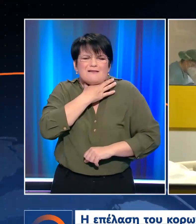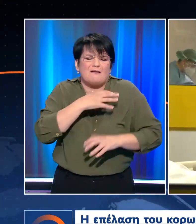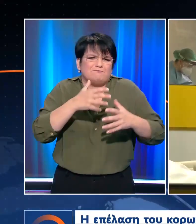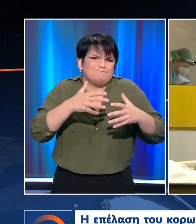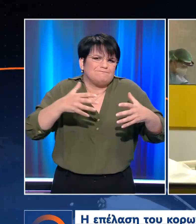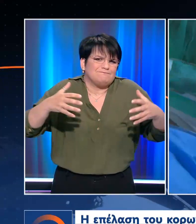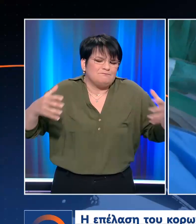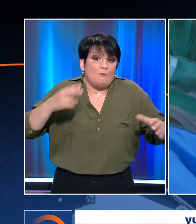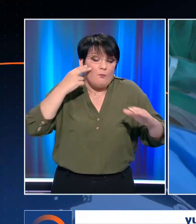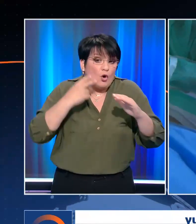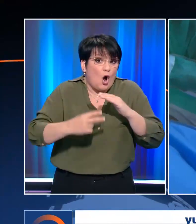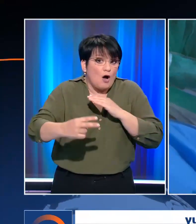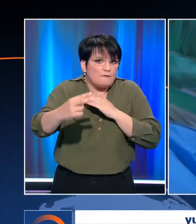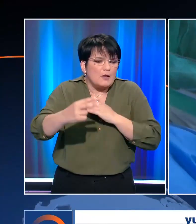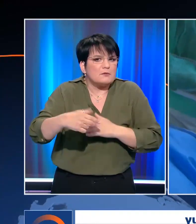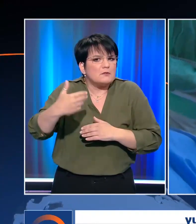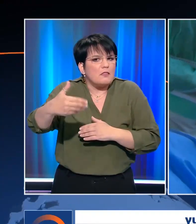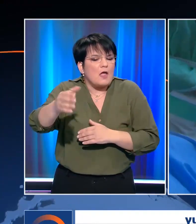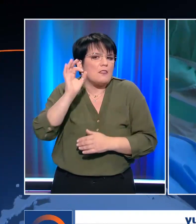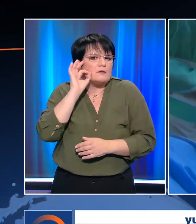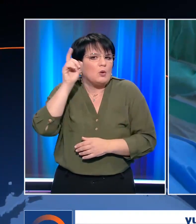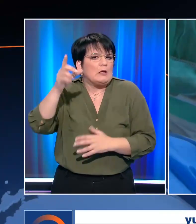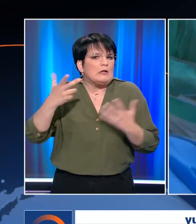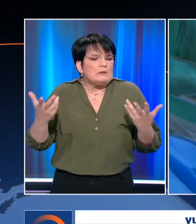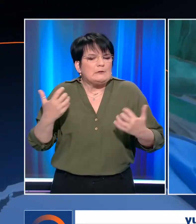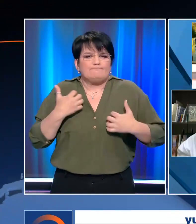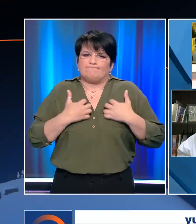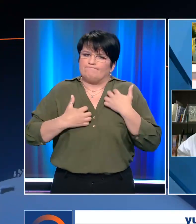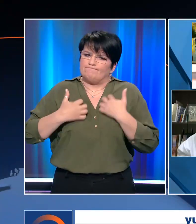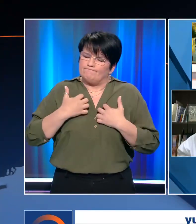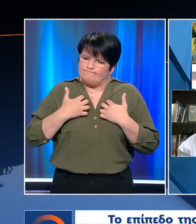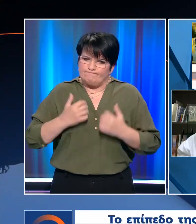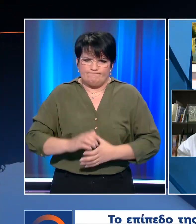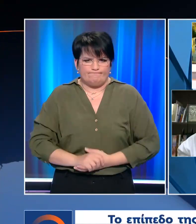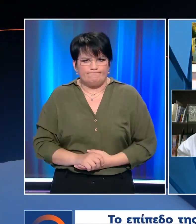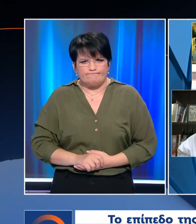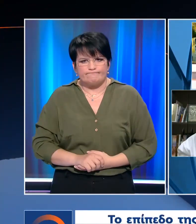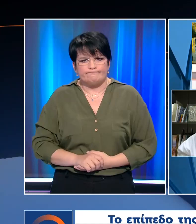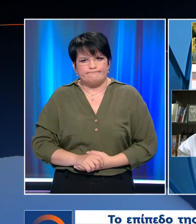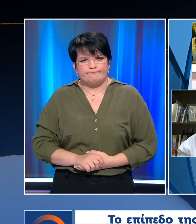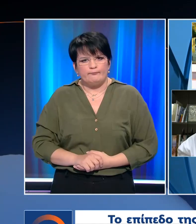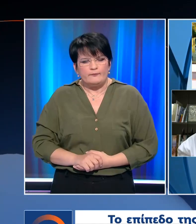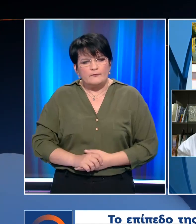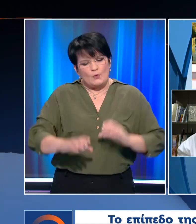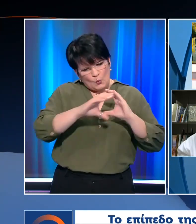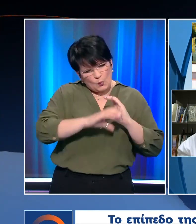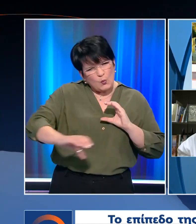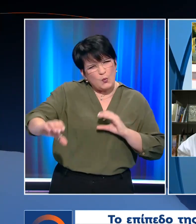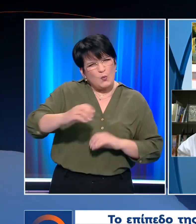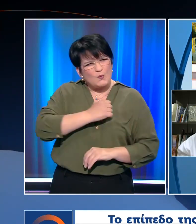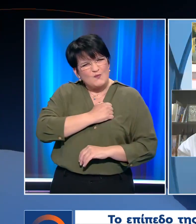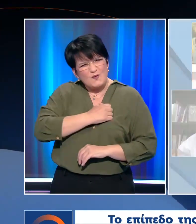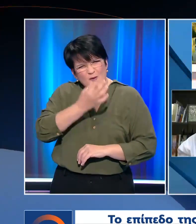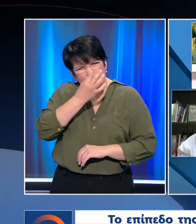Με τις προβλέψεις για το επόμενο διάστημα στη Θεσσαλονίκη να είναι ανησυχητικές. Το επίπεδο της συγκέντρωσης του ιού